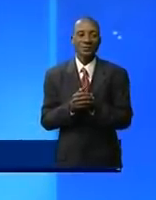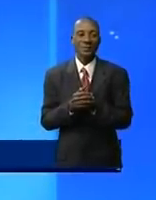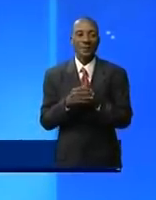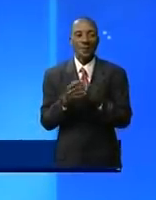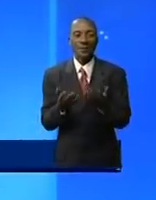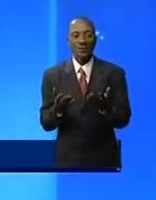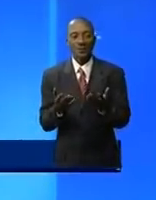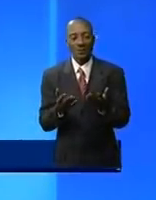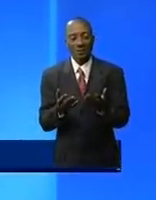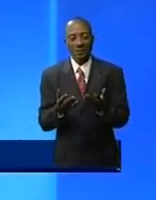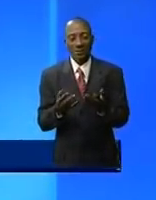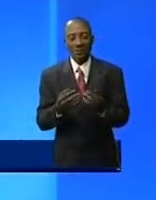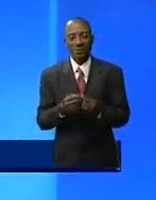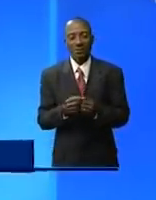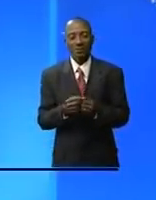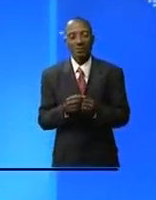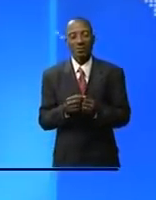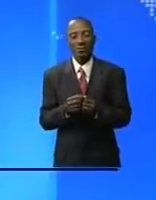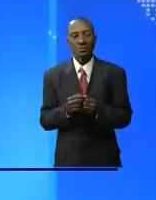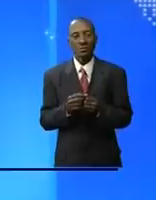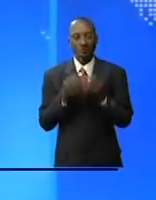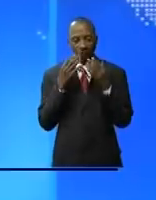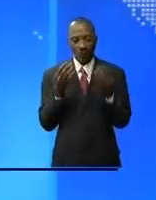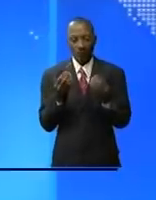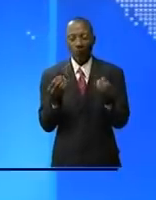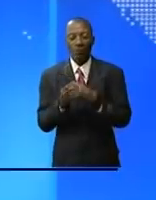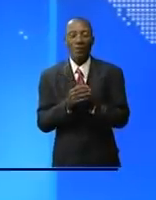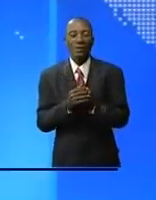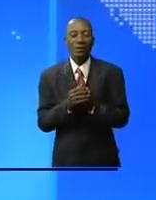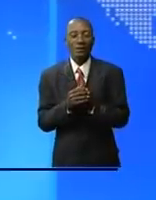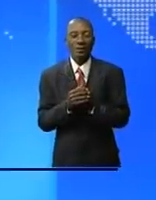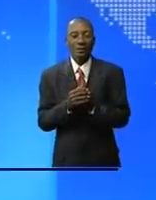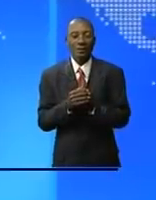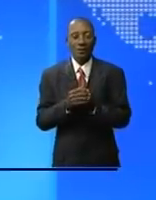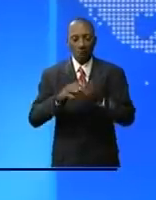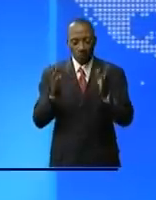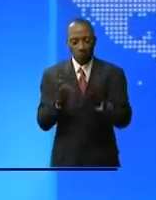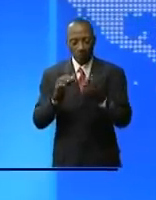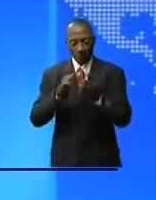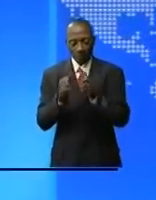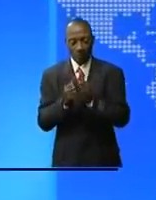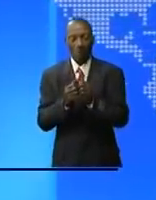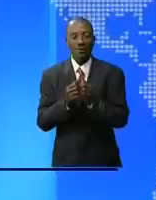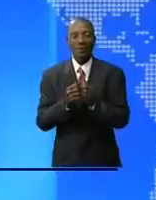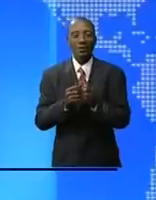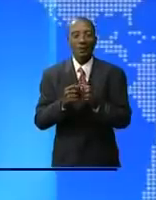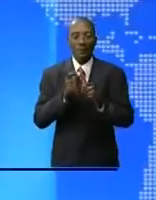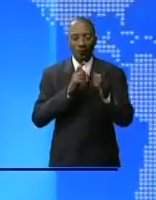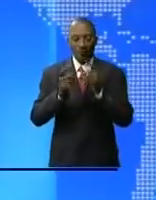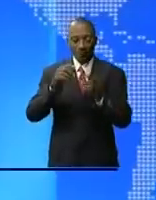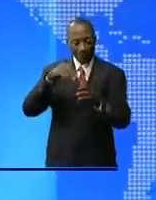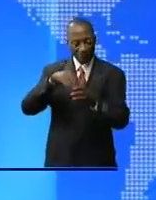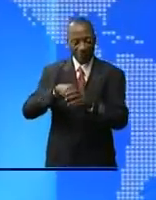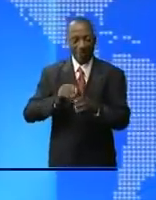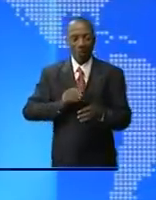-Galonzo s'est ouvert ce lundi à la Cour constitutionnelle. Pour rappel, c'est en novembre 2020 que l'inspection générale des finances